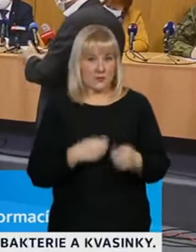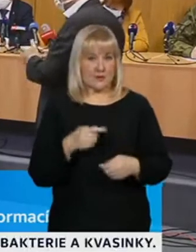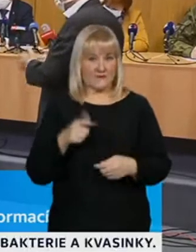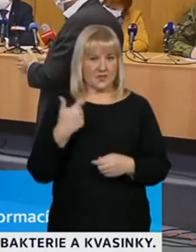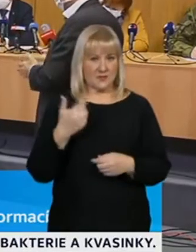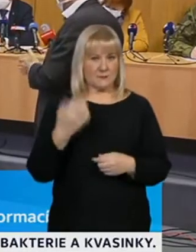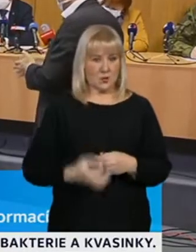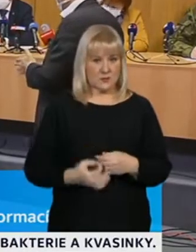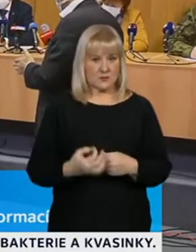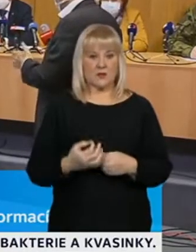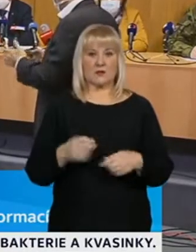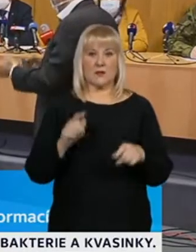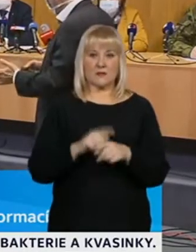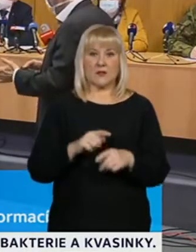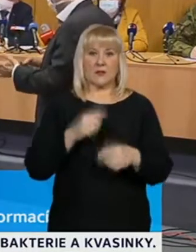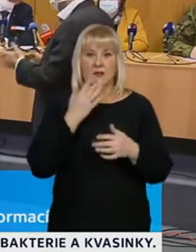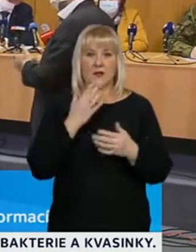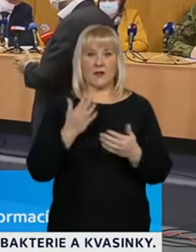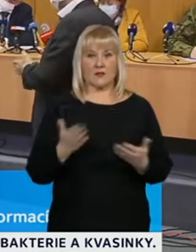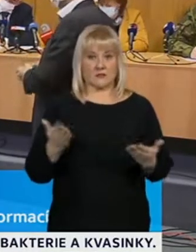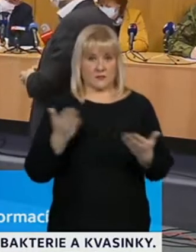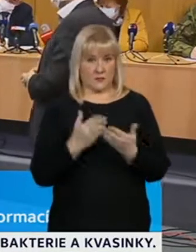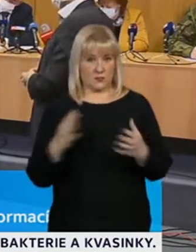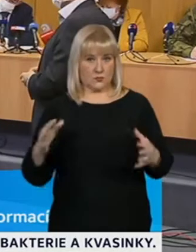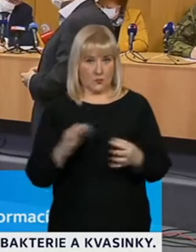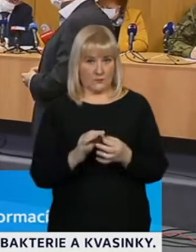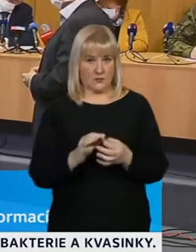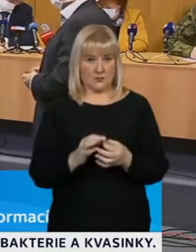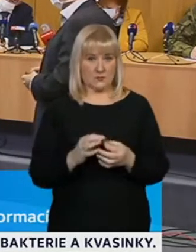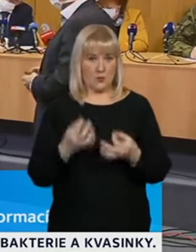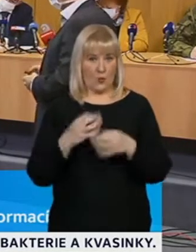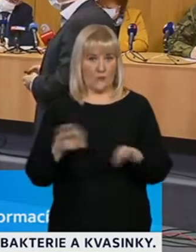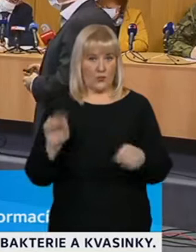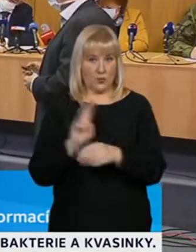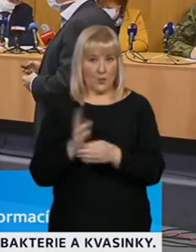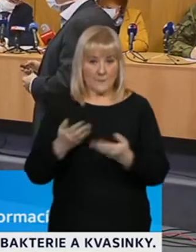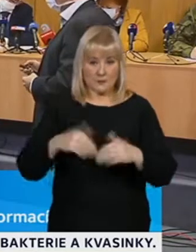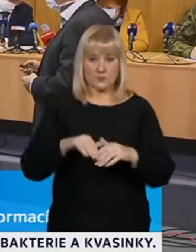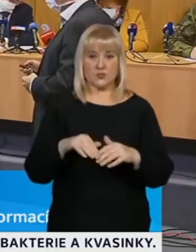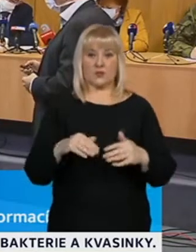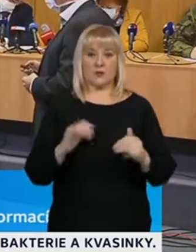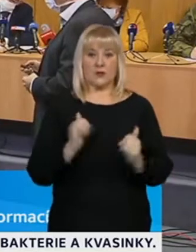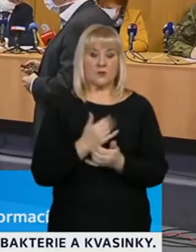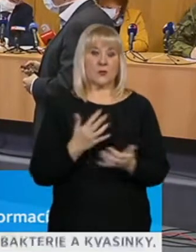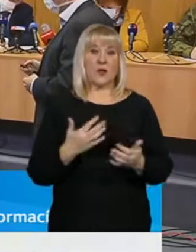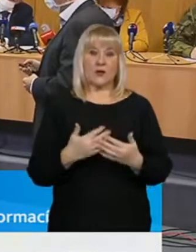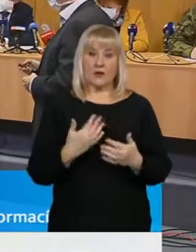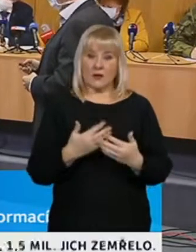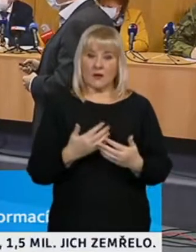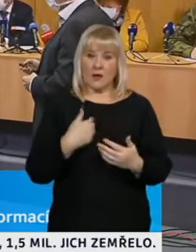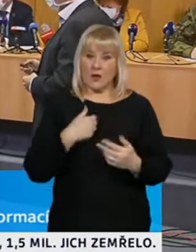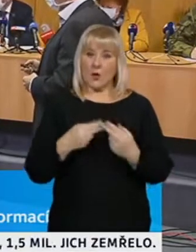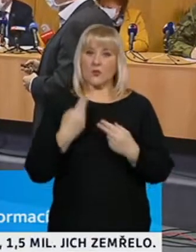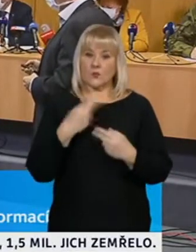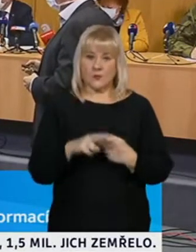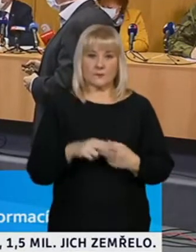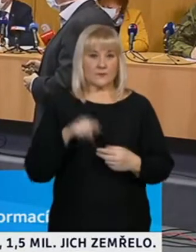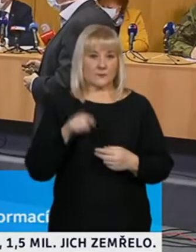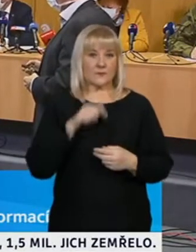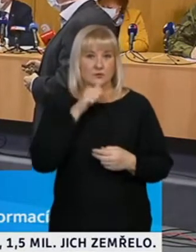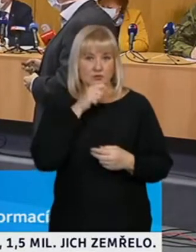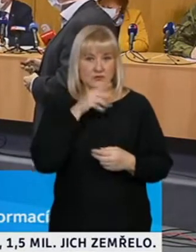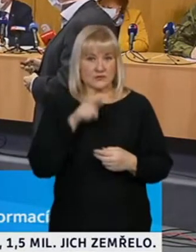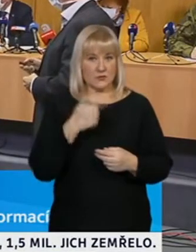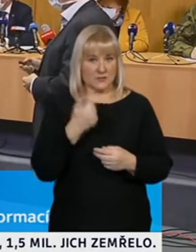vlastně nějakým způsobem je v korovaci s uvolňováním nebo není. A já na to říkám, protože jednak s tím číslem něco